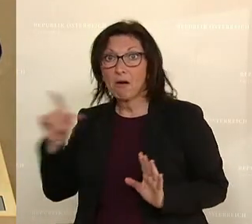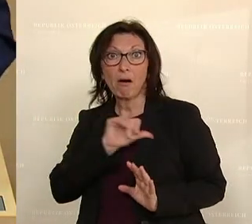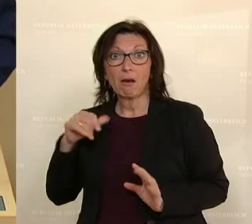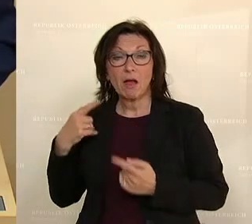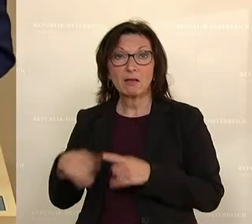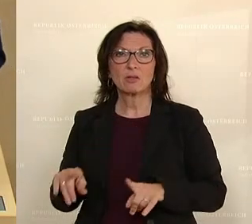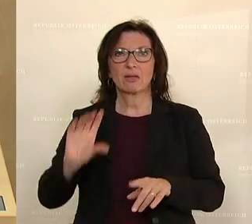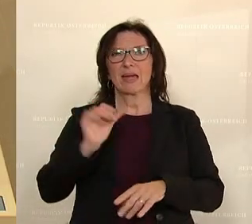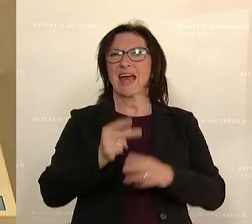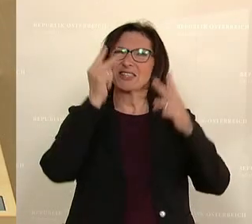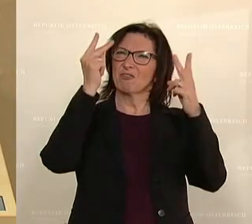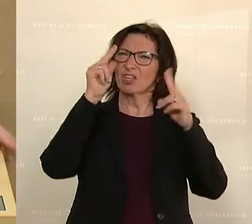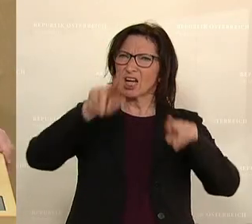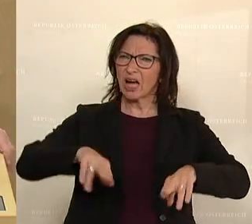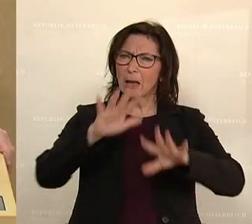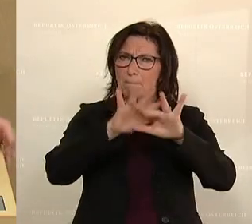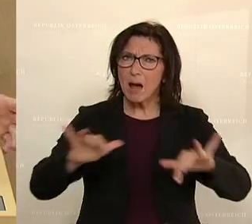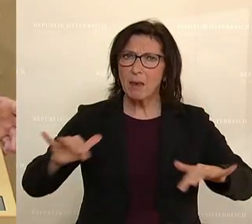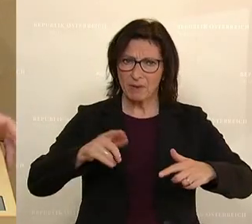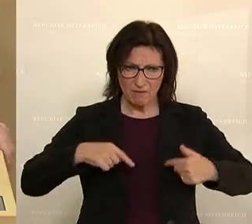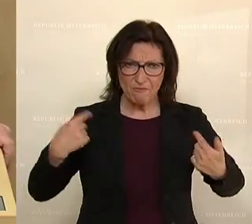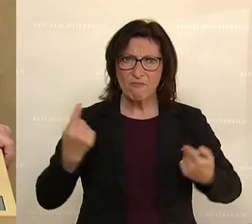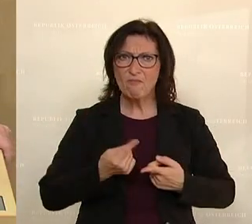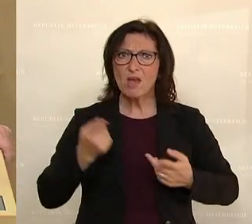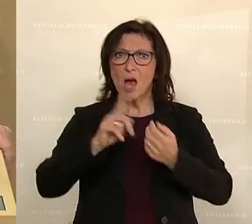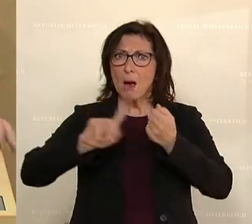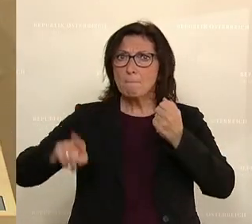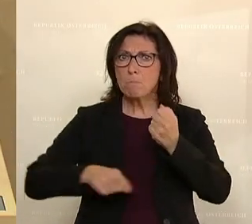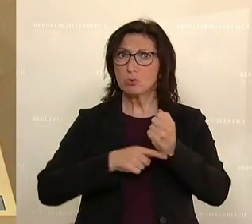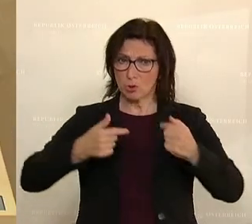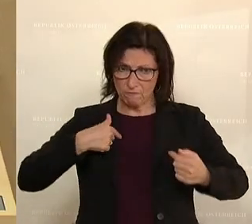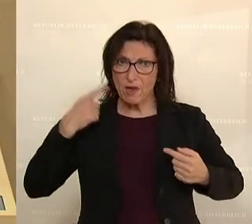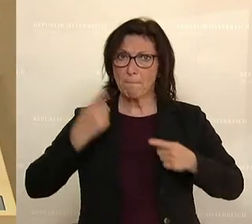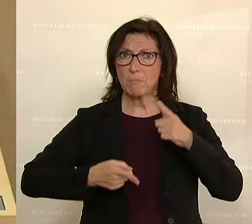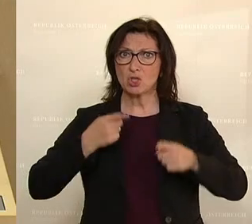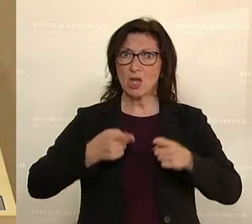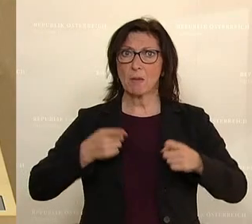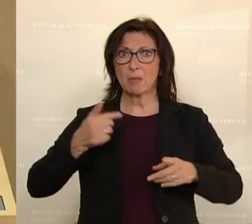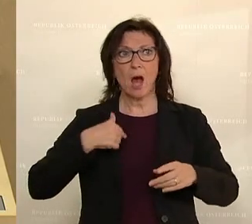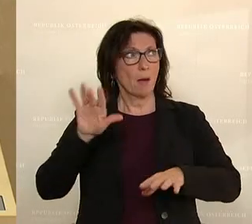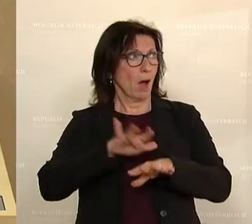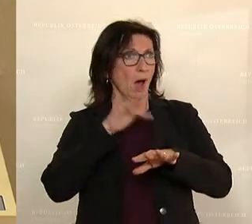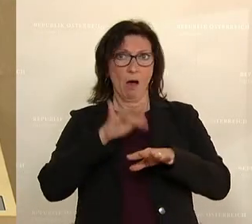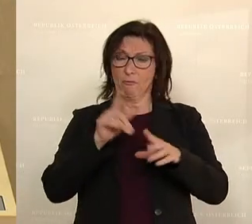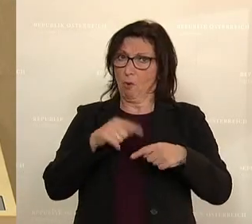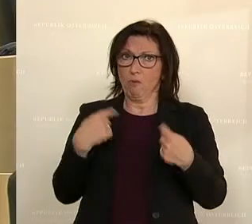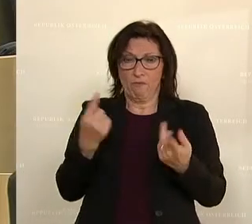das wichtigste Recht des Parlaments, nämlich die Budgethoheit, überhaupt hier noch gewährleistet ist. Aber ich schweife jetzt ein bisschen ab schon.